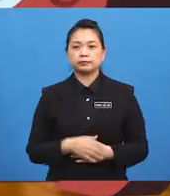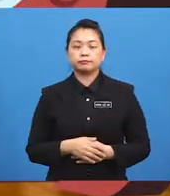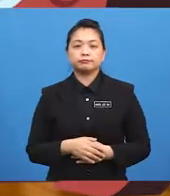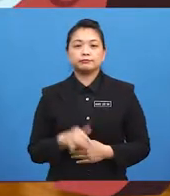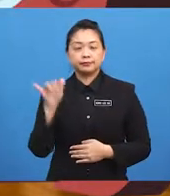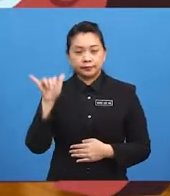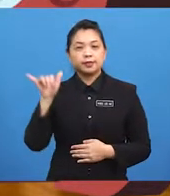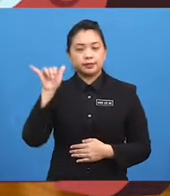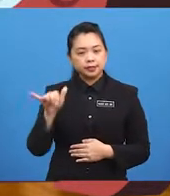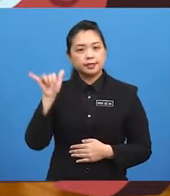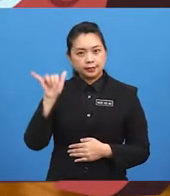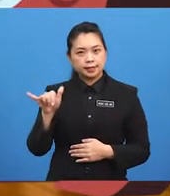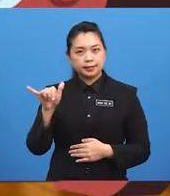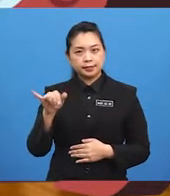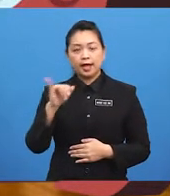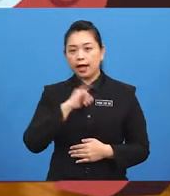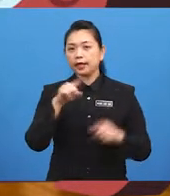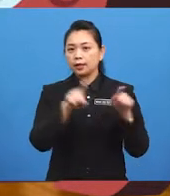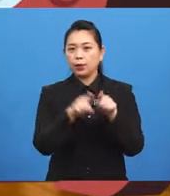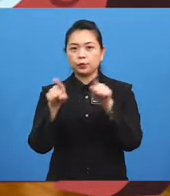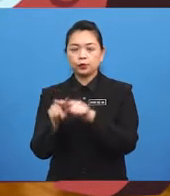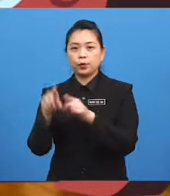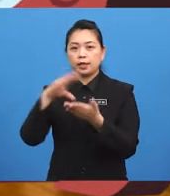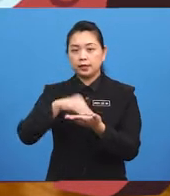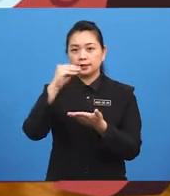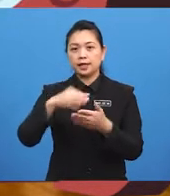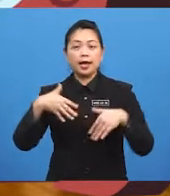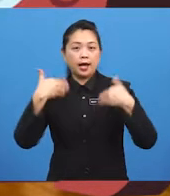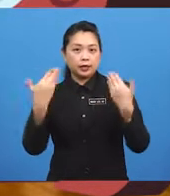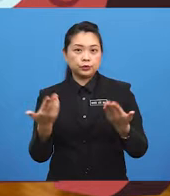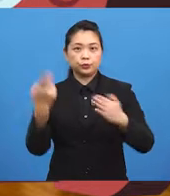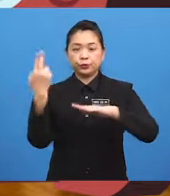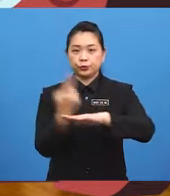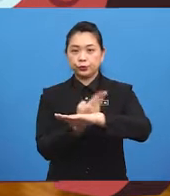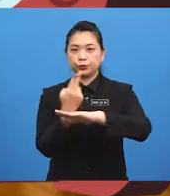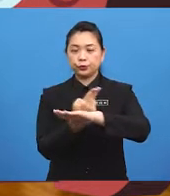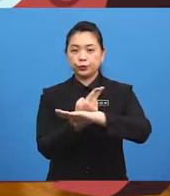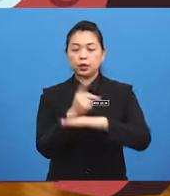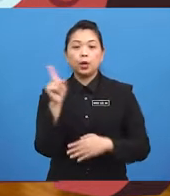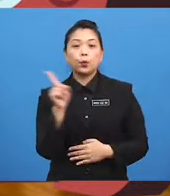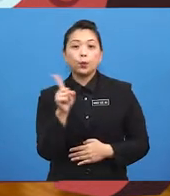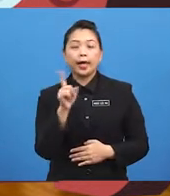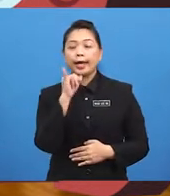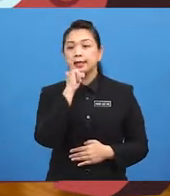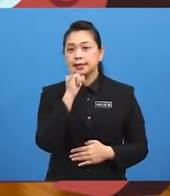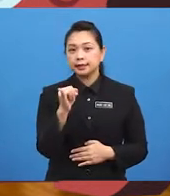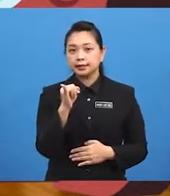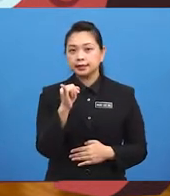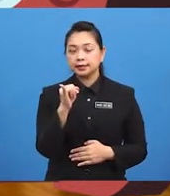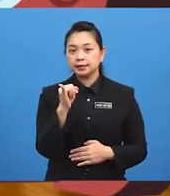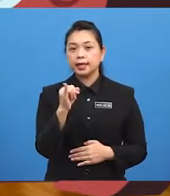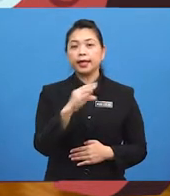Yes, yes, yes I also learn how to use where is it